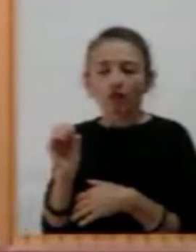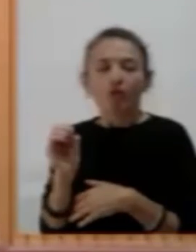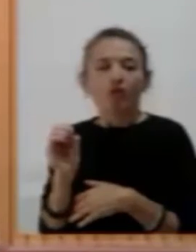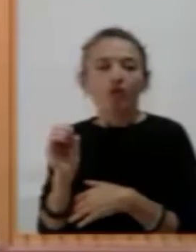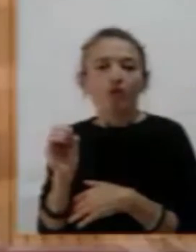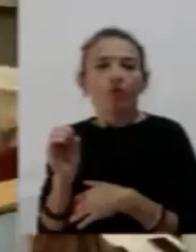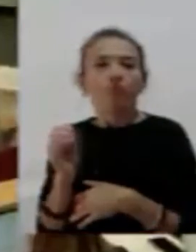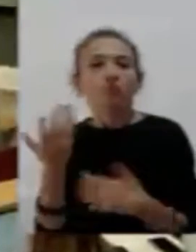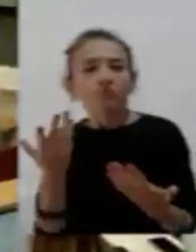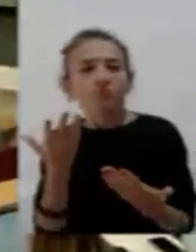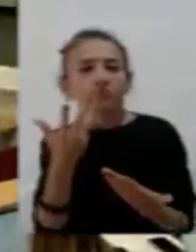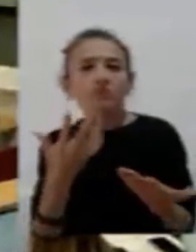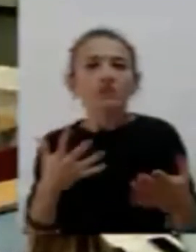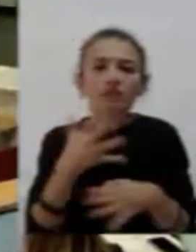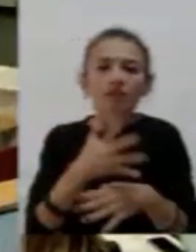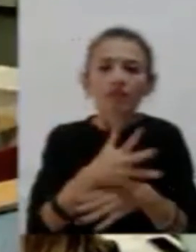Consiglio Golini.